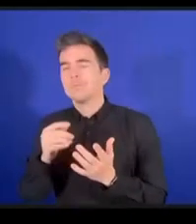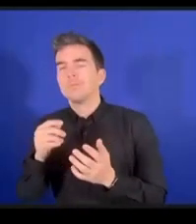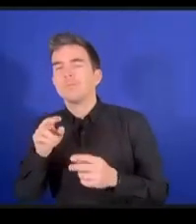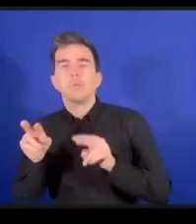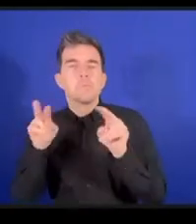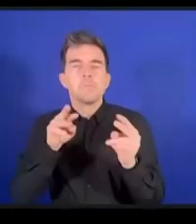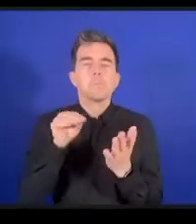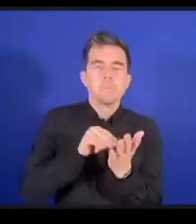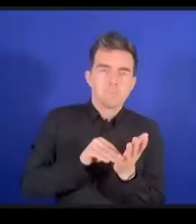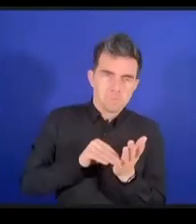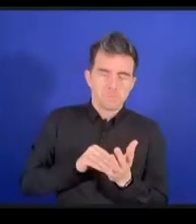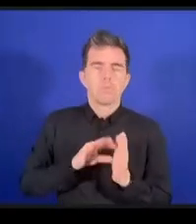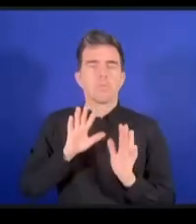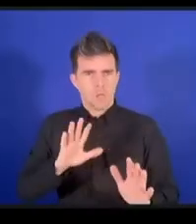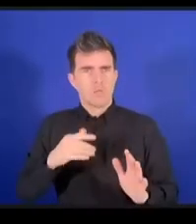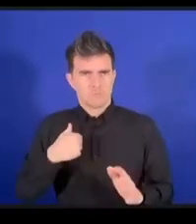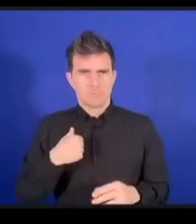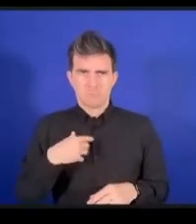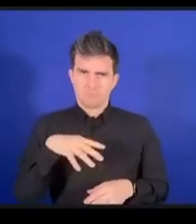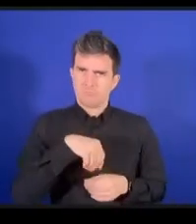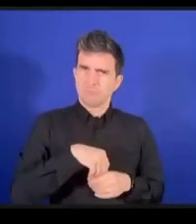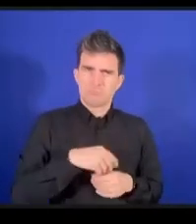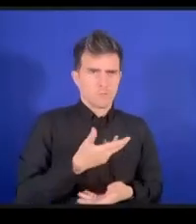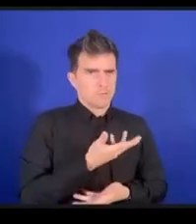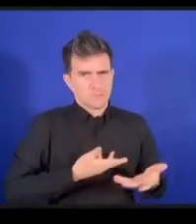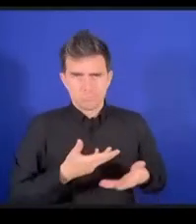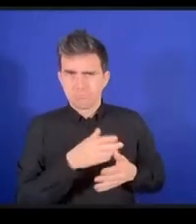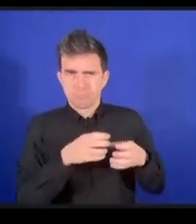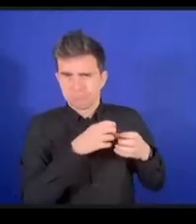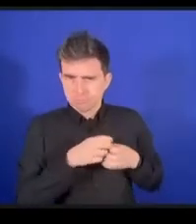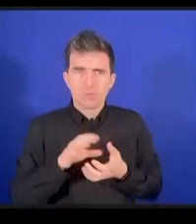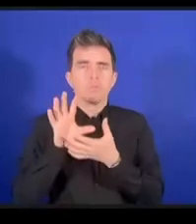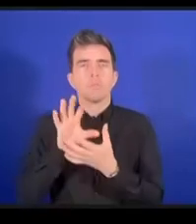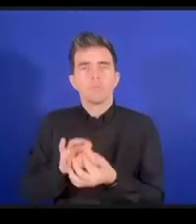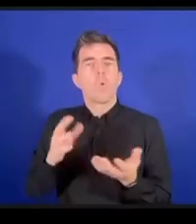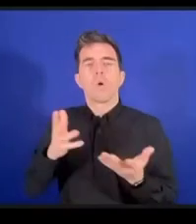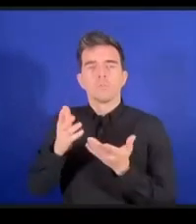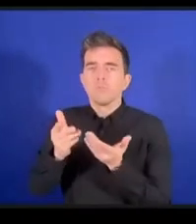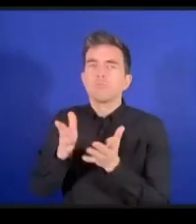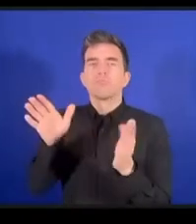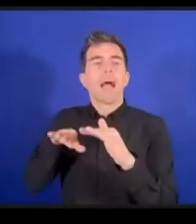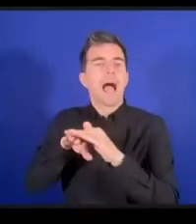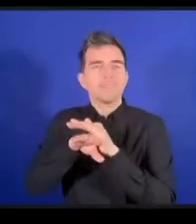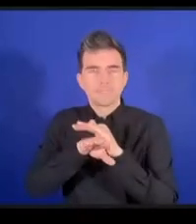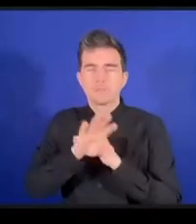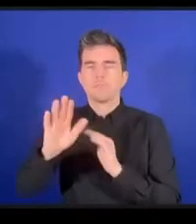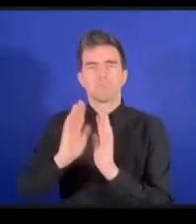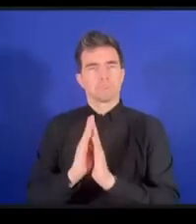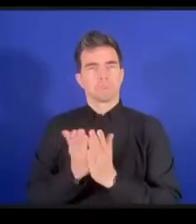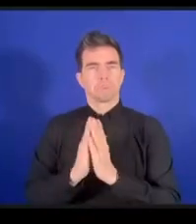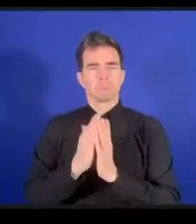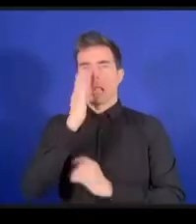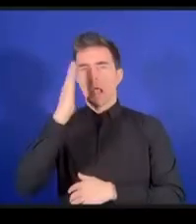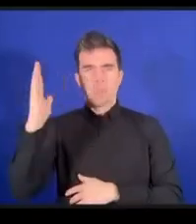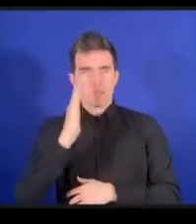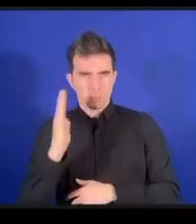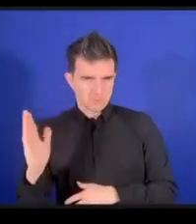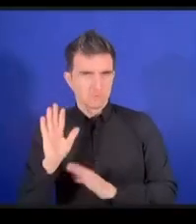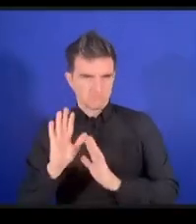図書館の公共アクセスのDCを代表しています2点私が学んだことはまず